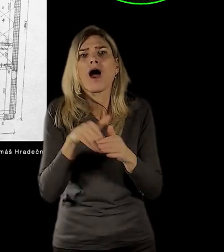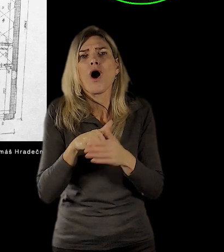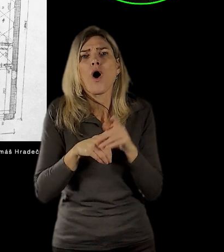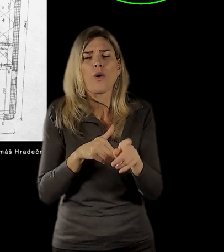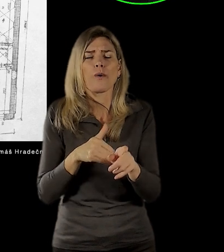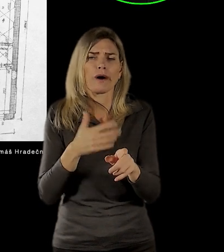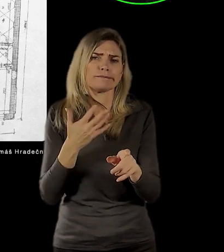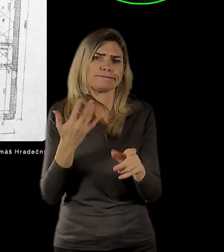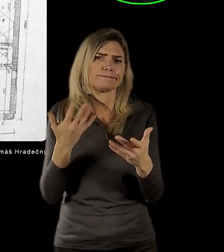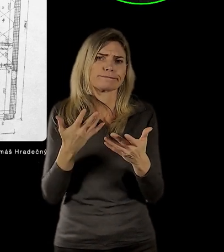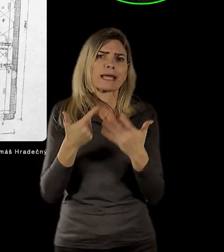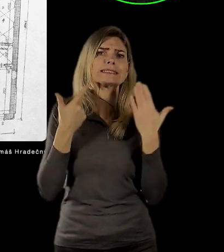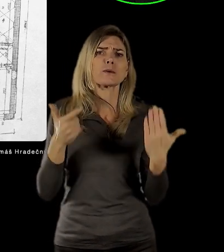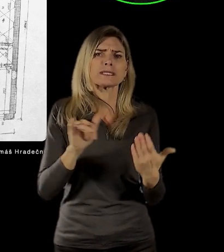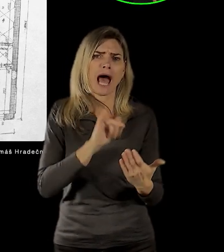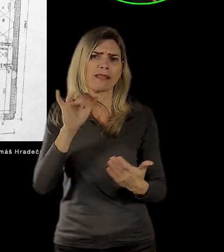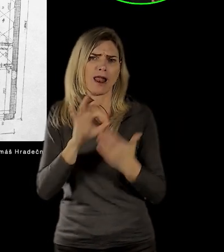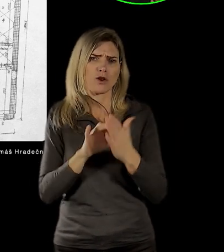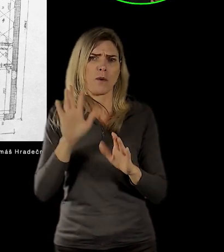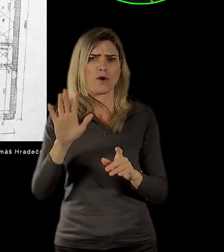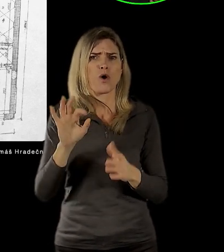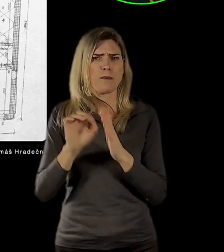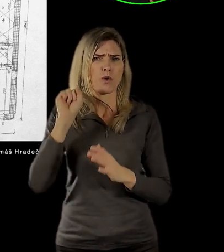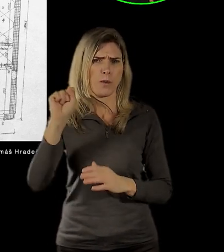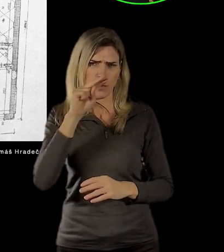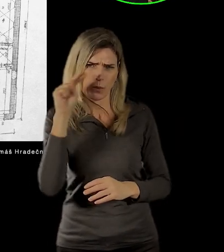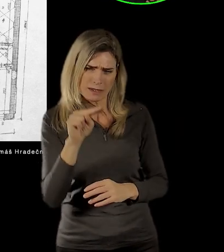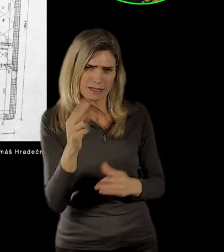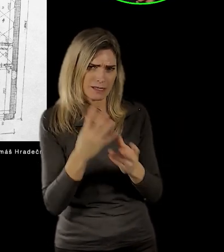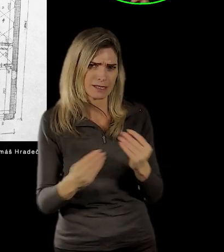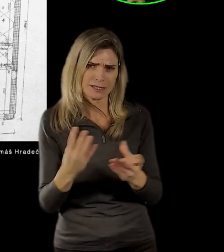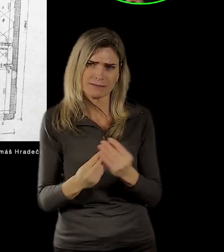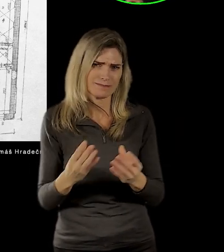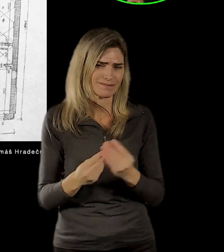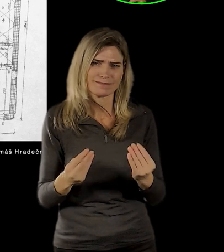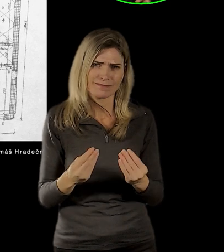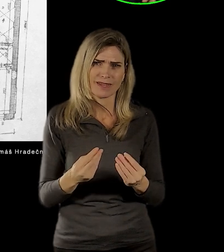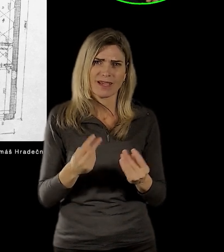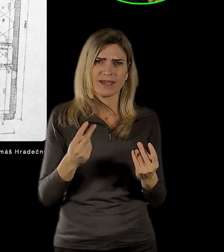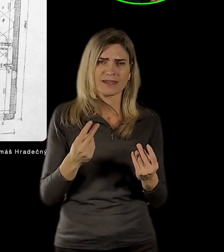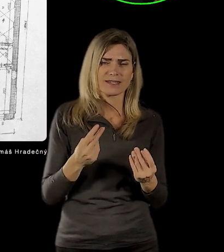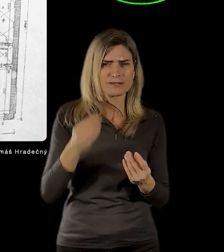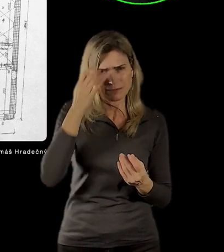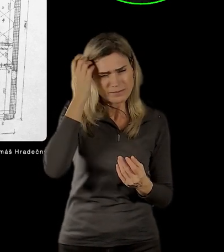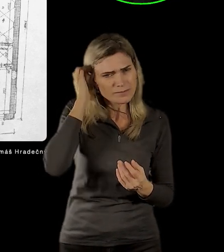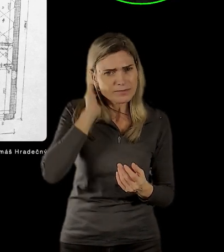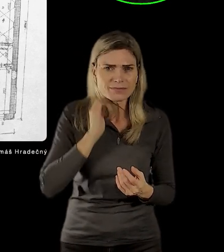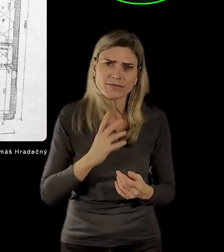břizolit ze sedmdesátých let, který je jenom použit prostě na historické budově.